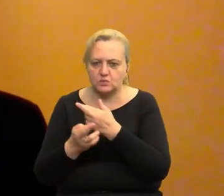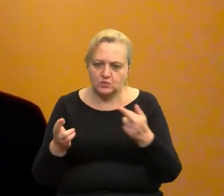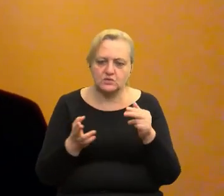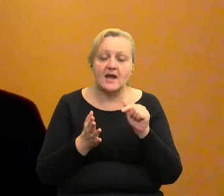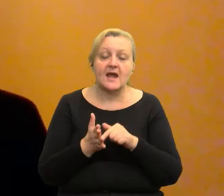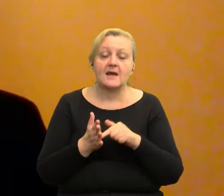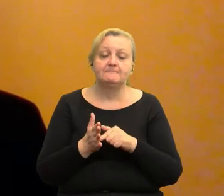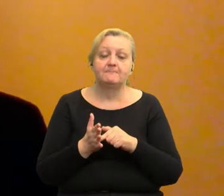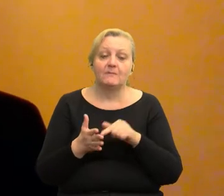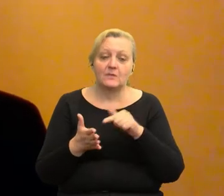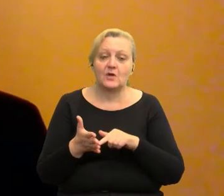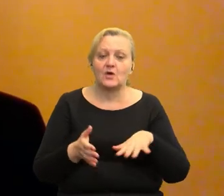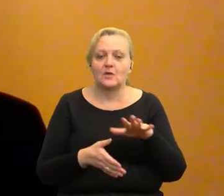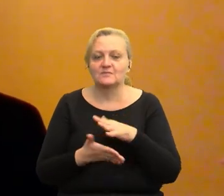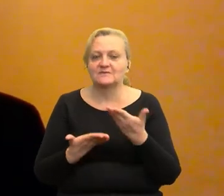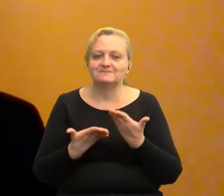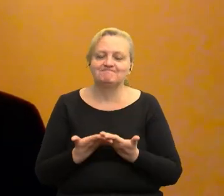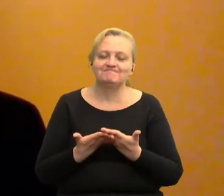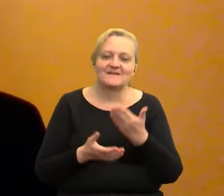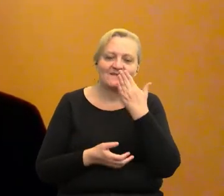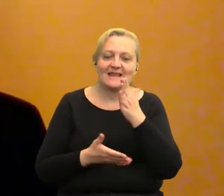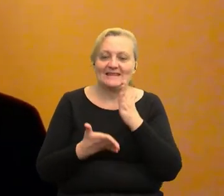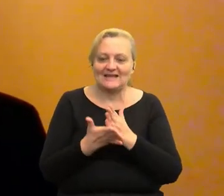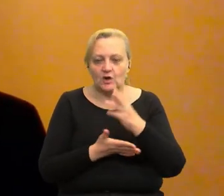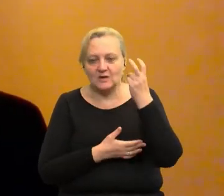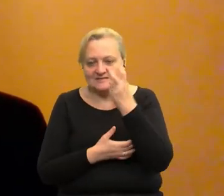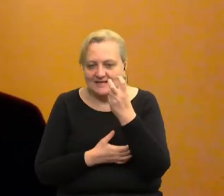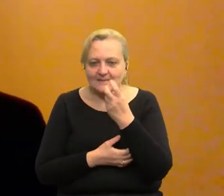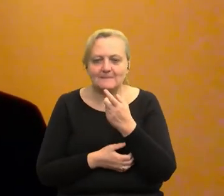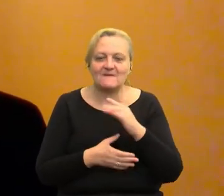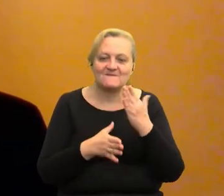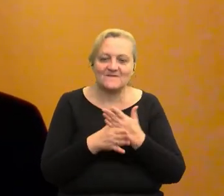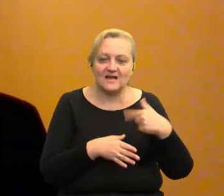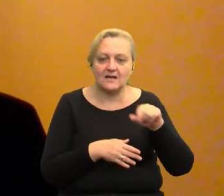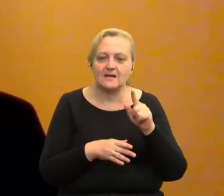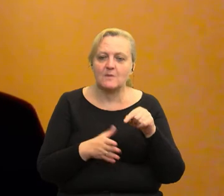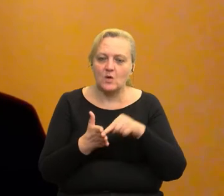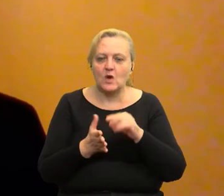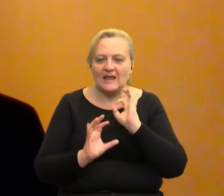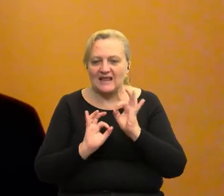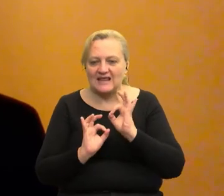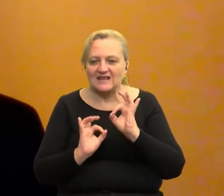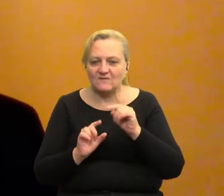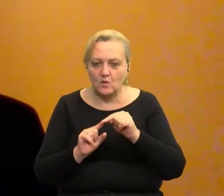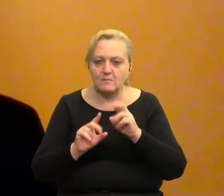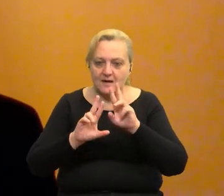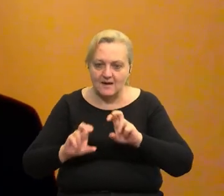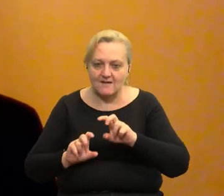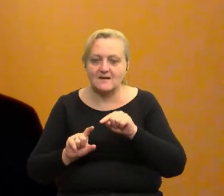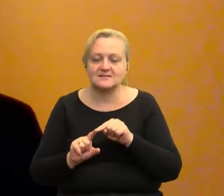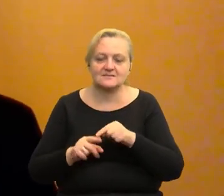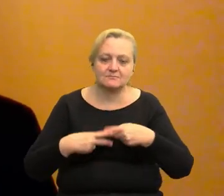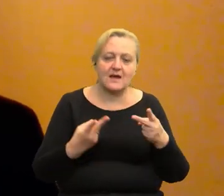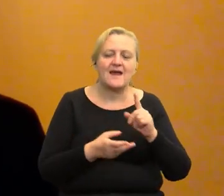W tym obszarze nie sprawdzi się samo zainteresowanie firm danymi satelitarnymi, ale właśnie potrzebne jest